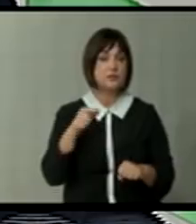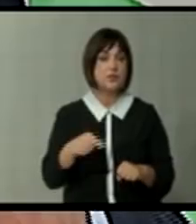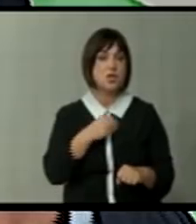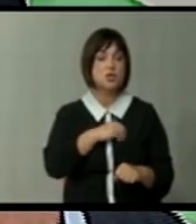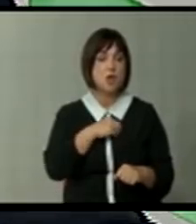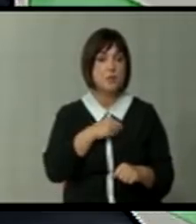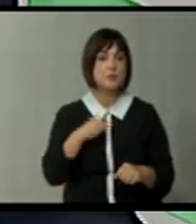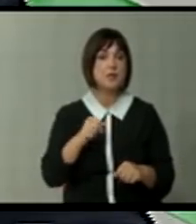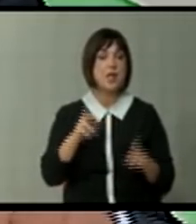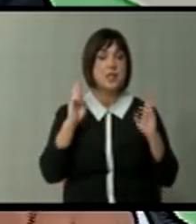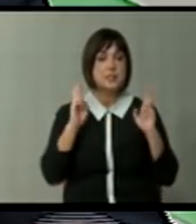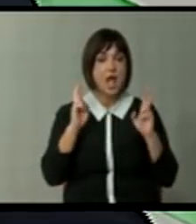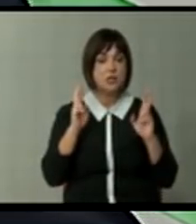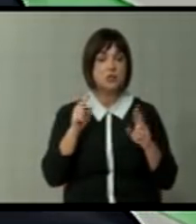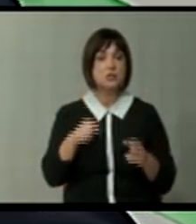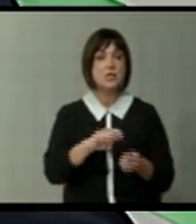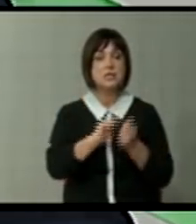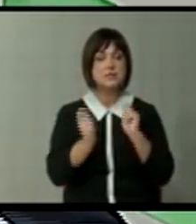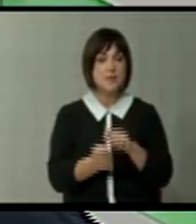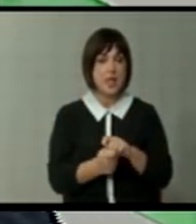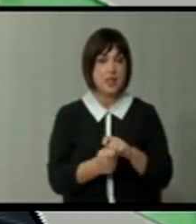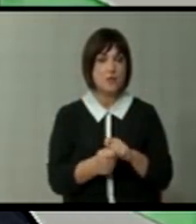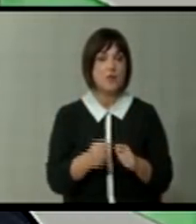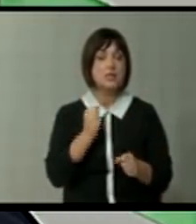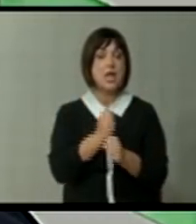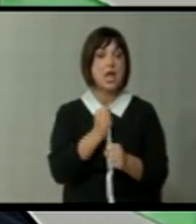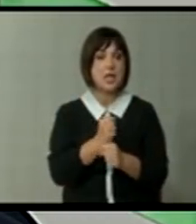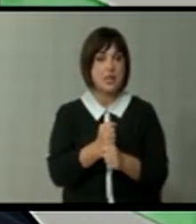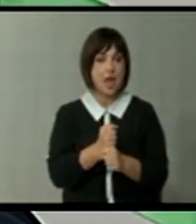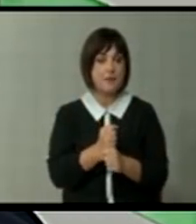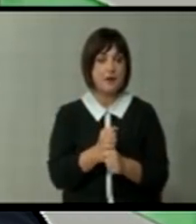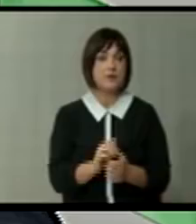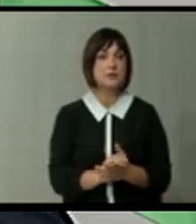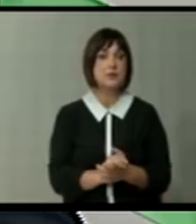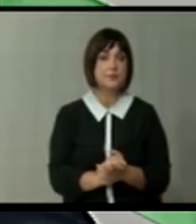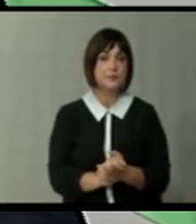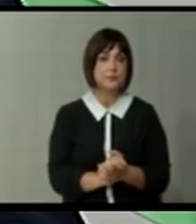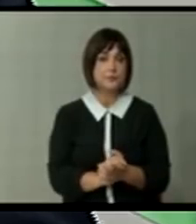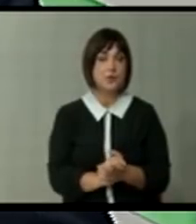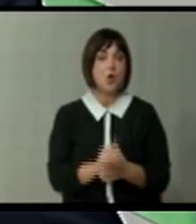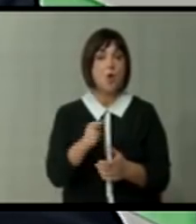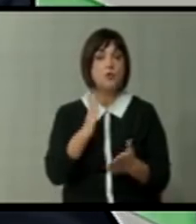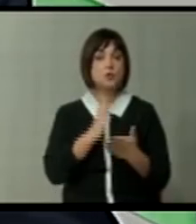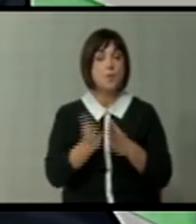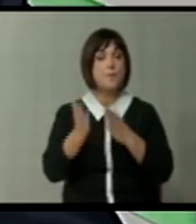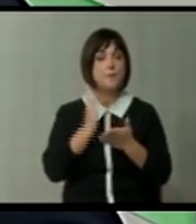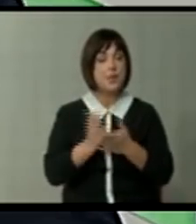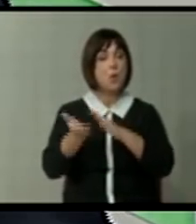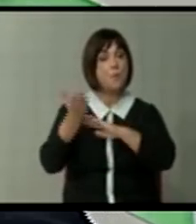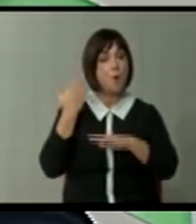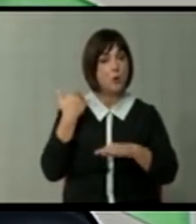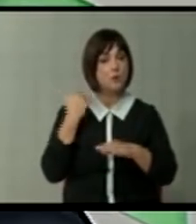желбата и надежта дека ке сменат, дека ке направат, дека тоа што било порано,